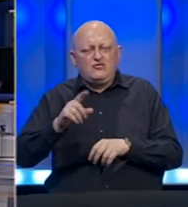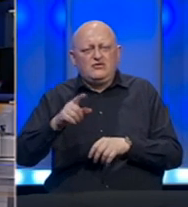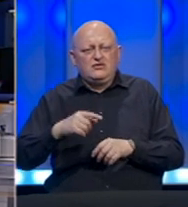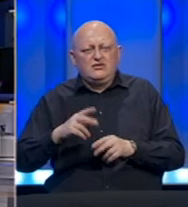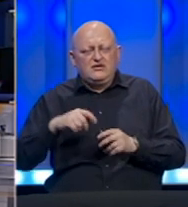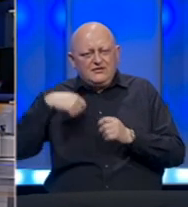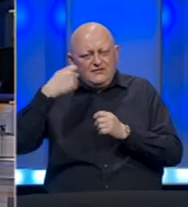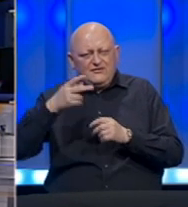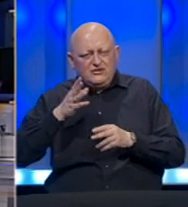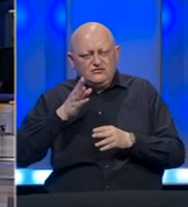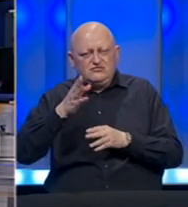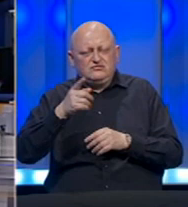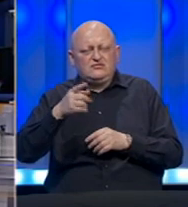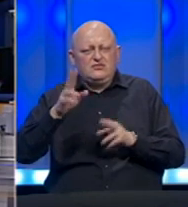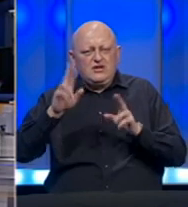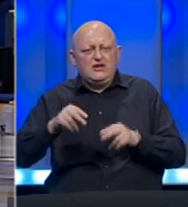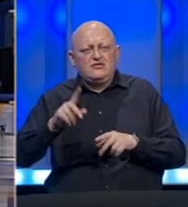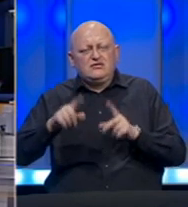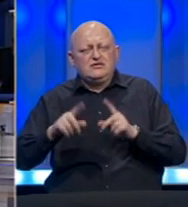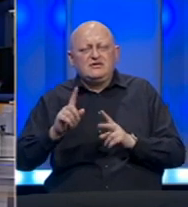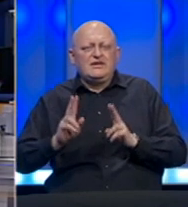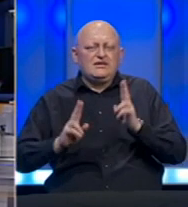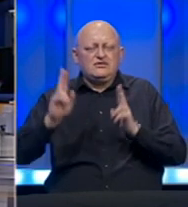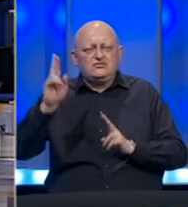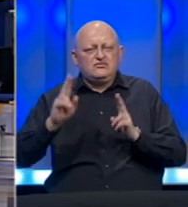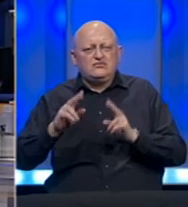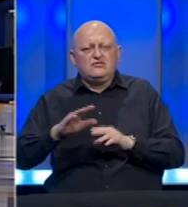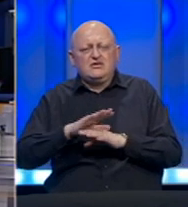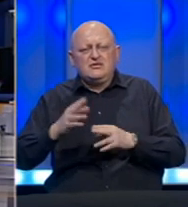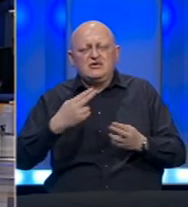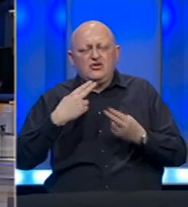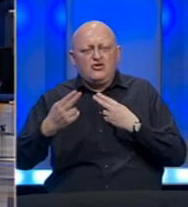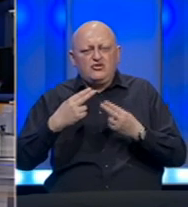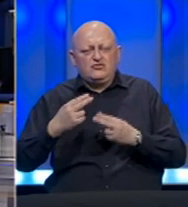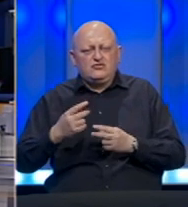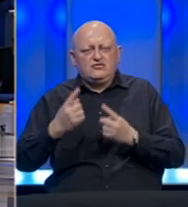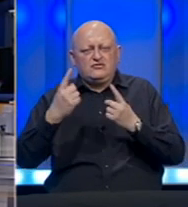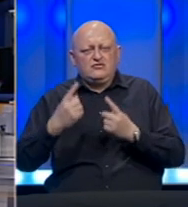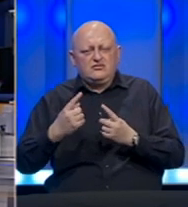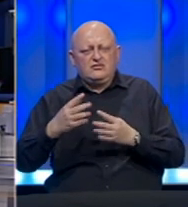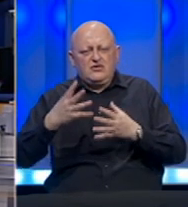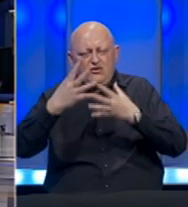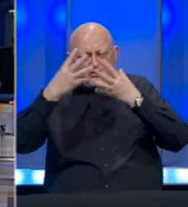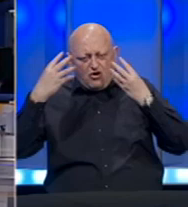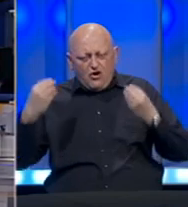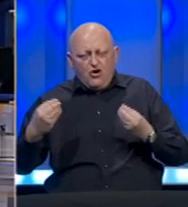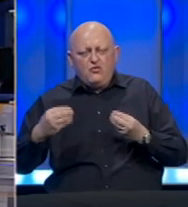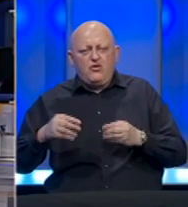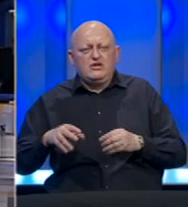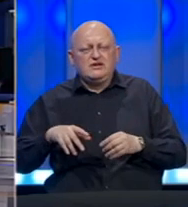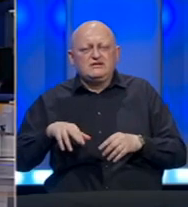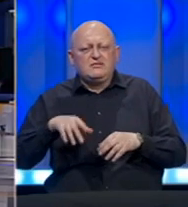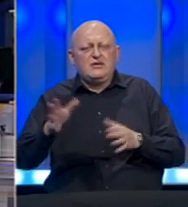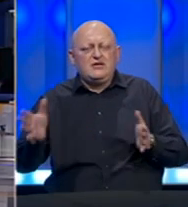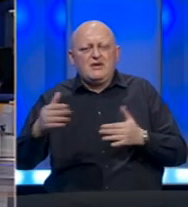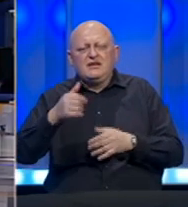putem videolinka. Iako postoje određene suglaslice, ipak su dogovorili uz postavljanje fonda za oporavak i podržali paket finansijske